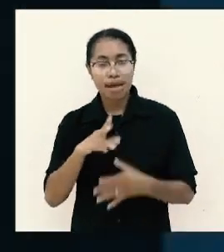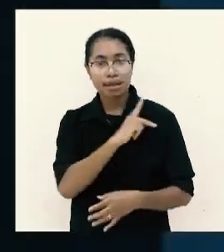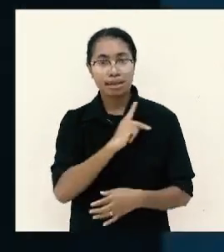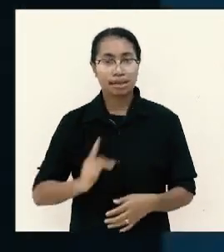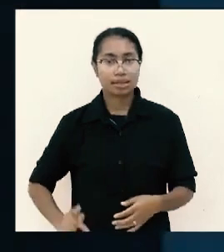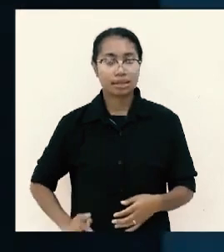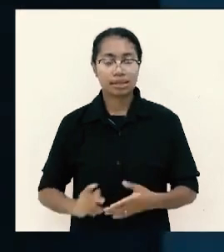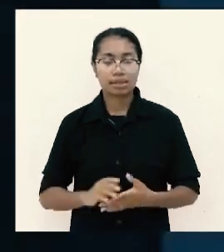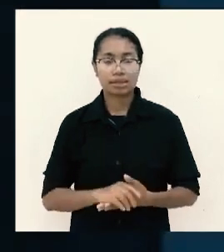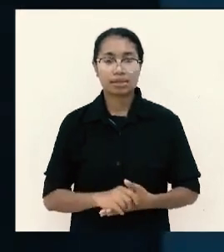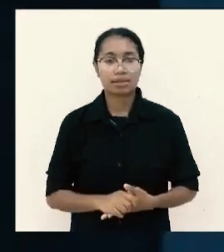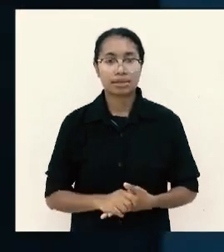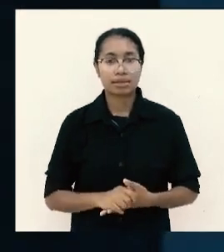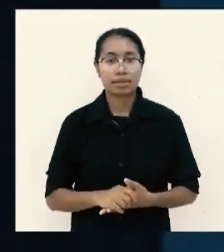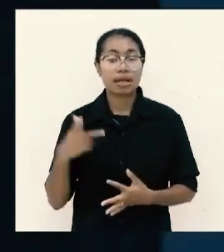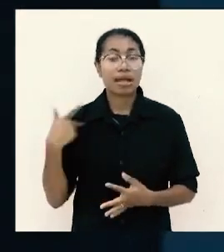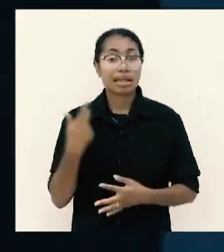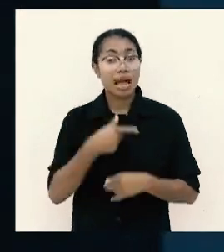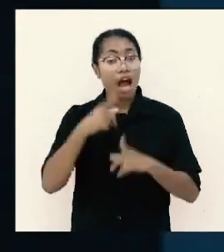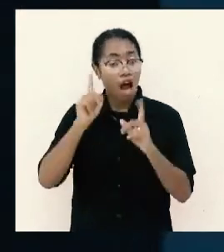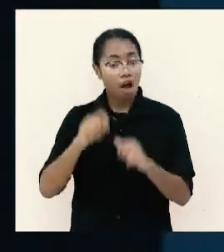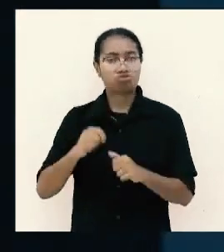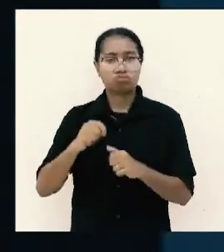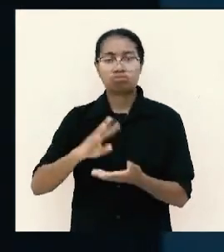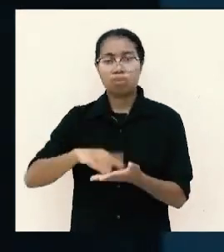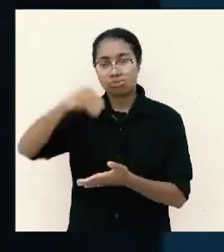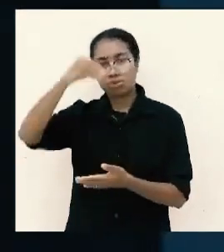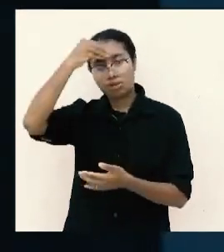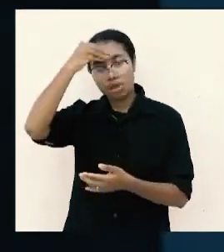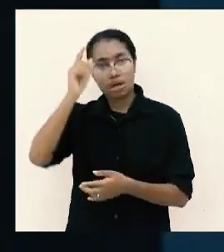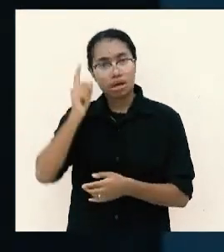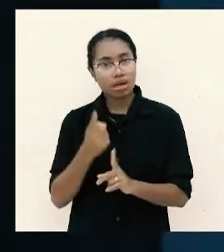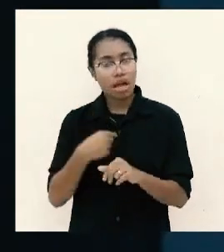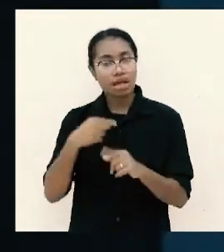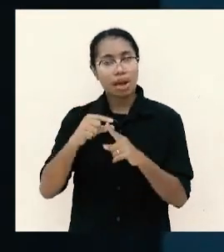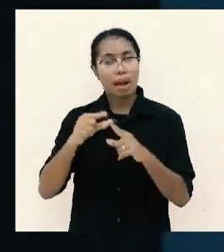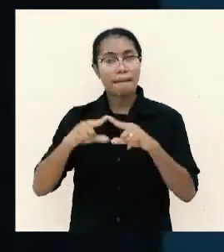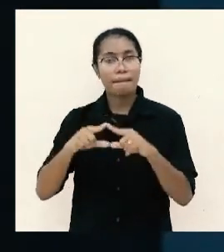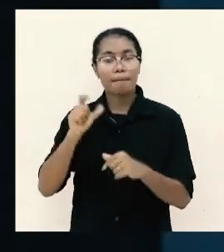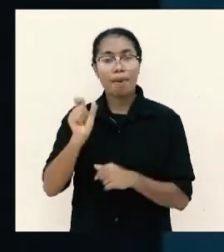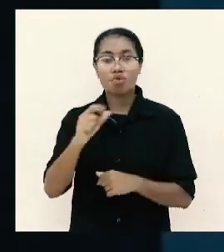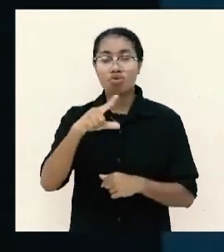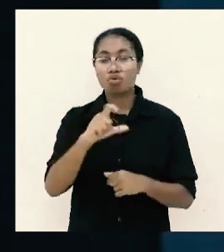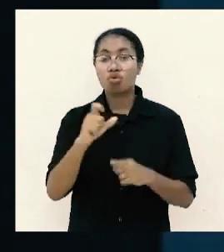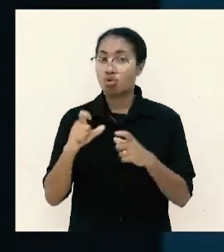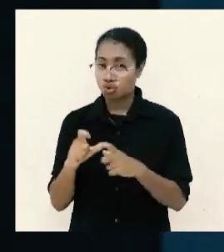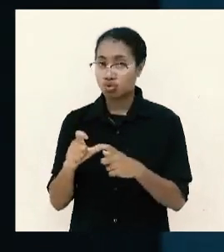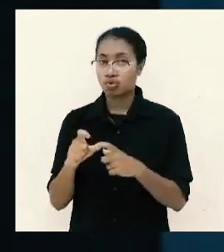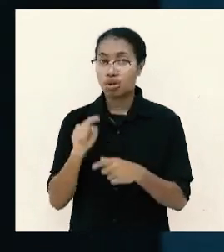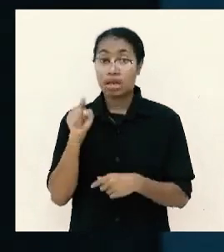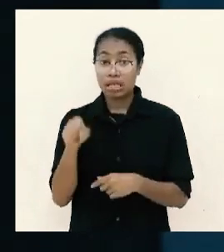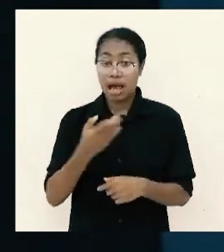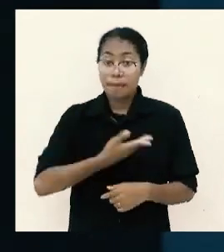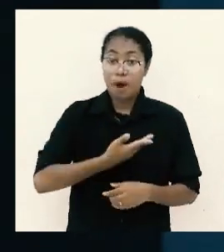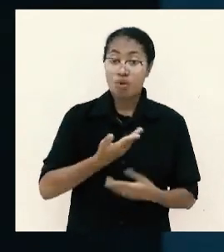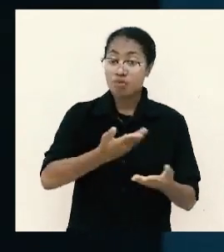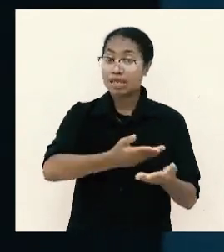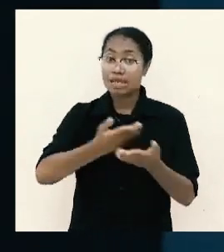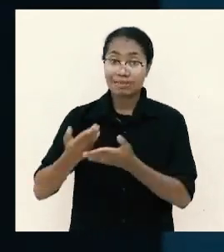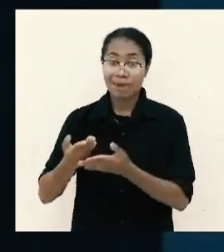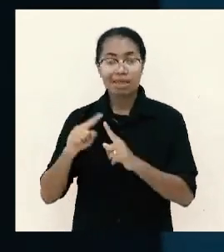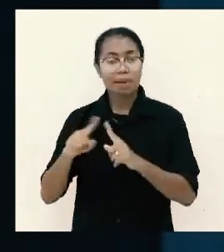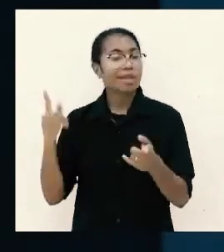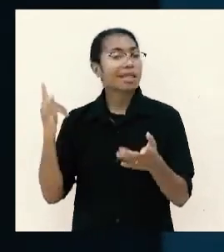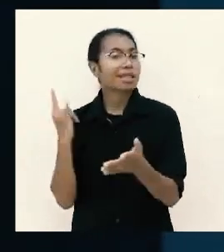kita belajar dari Paulus dia mau menerima tapi